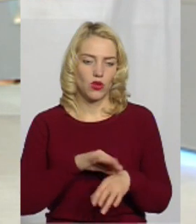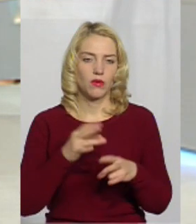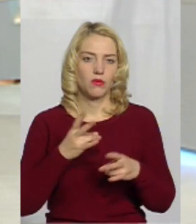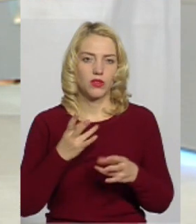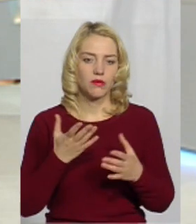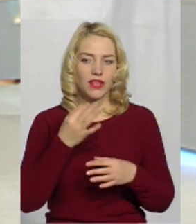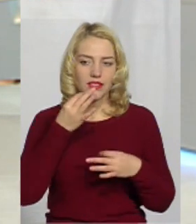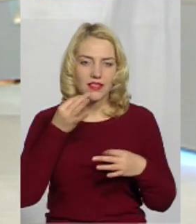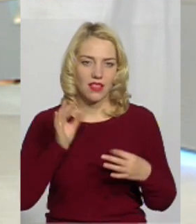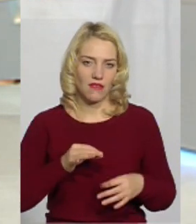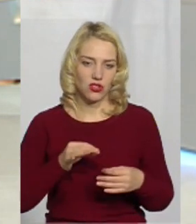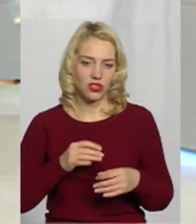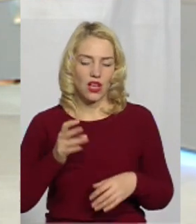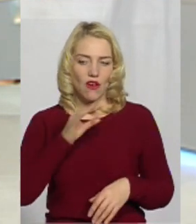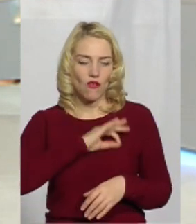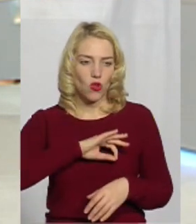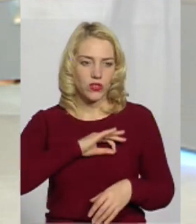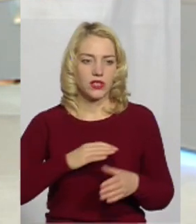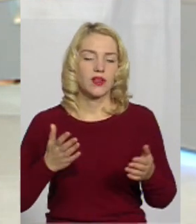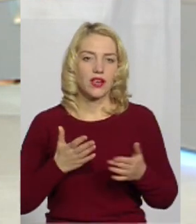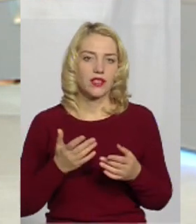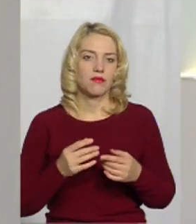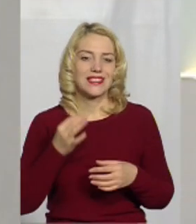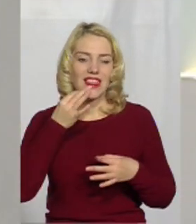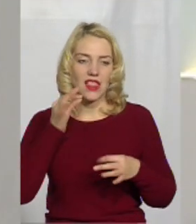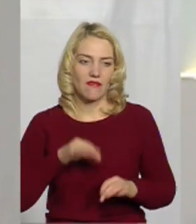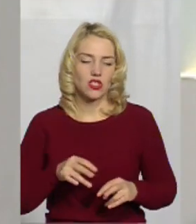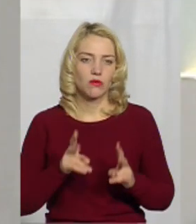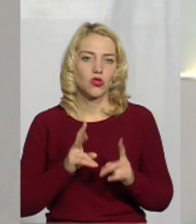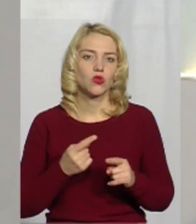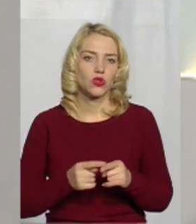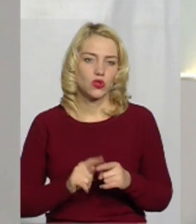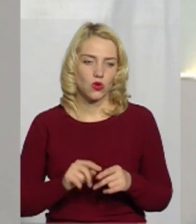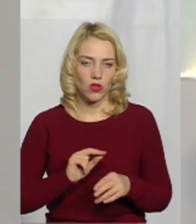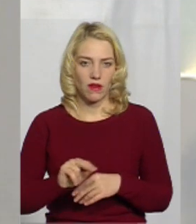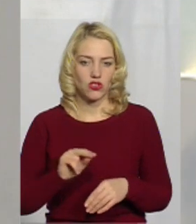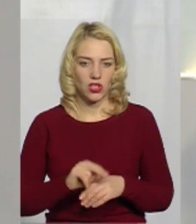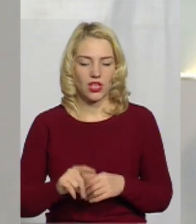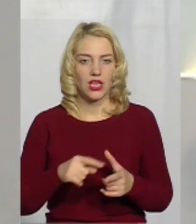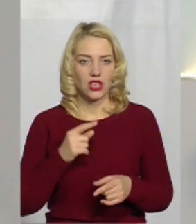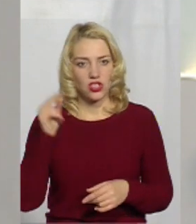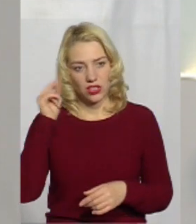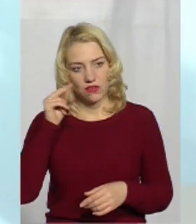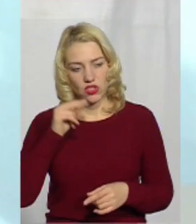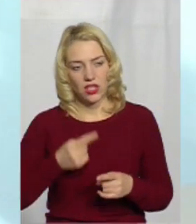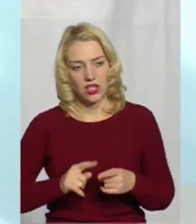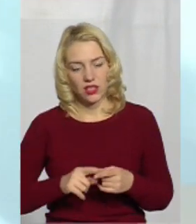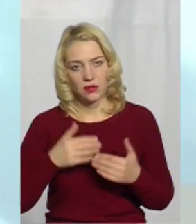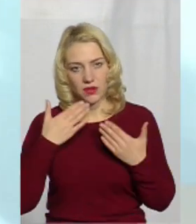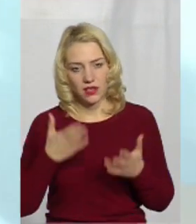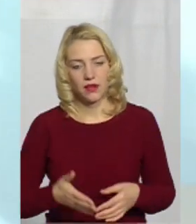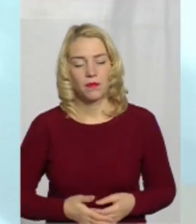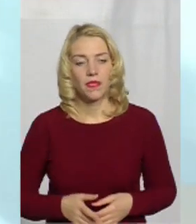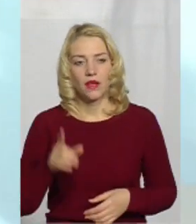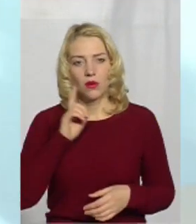певні навички, володіти певними навичками. Хто їх цього навчає чи навчає взагалі? Ось,